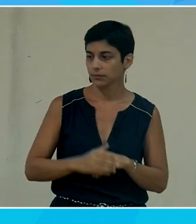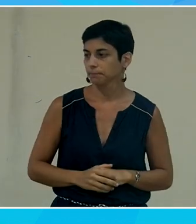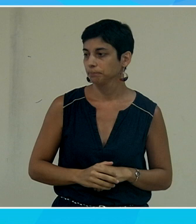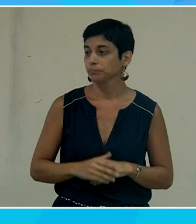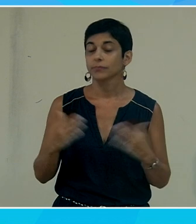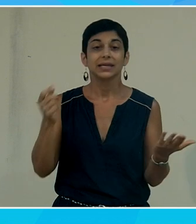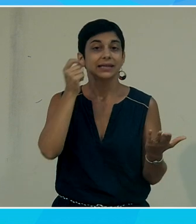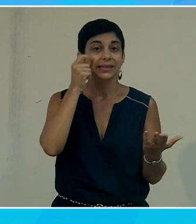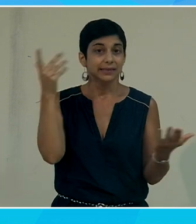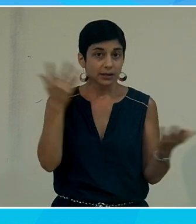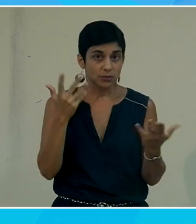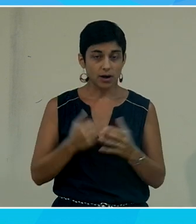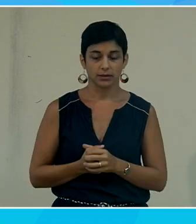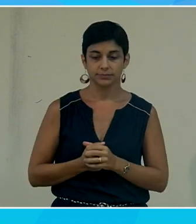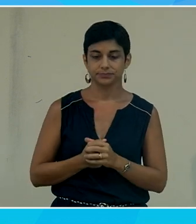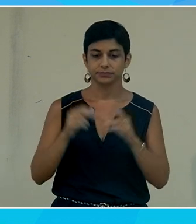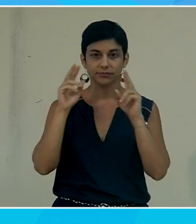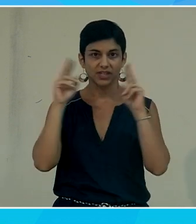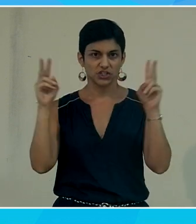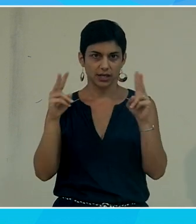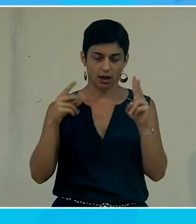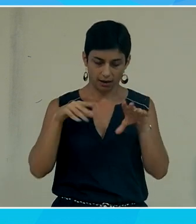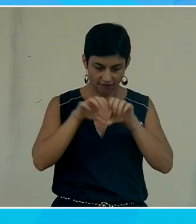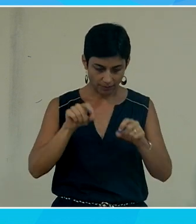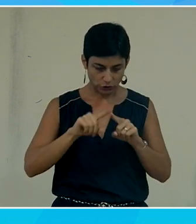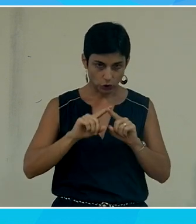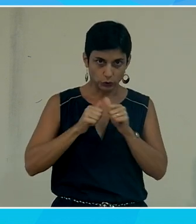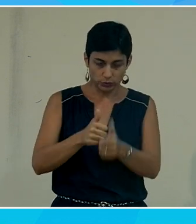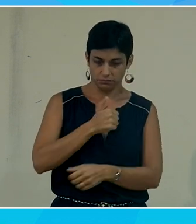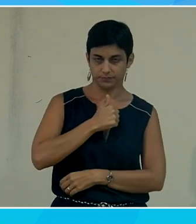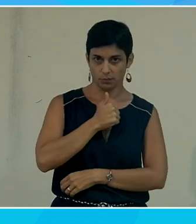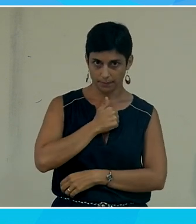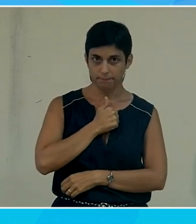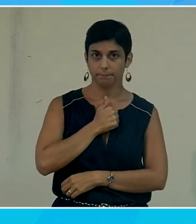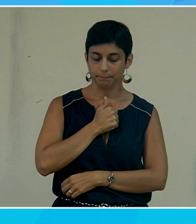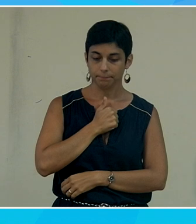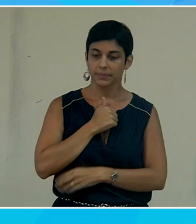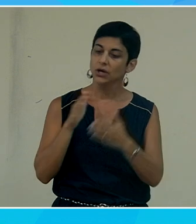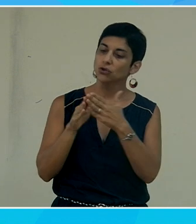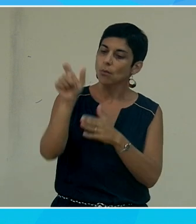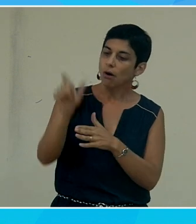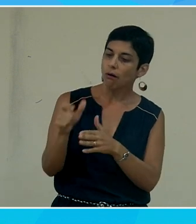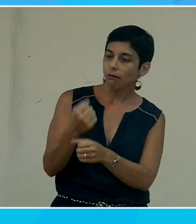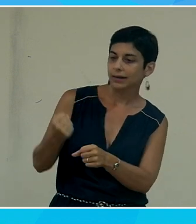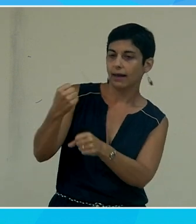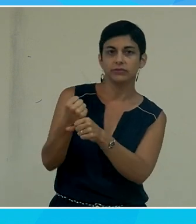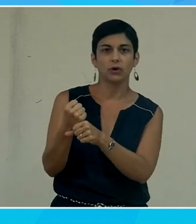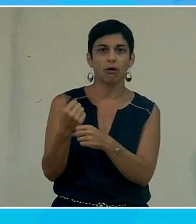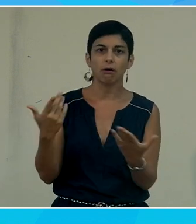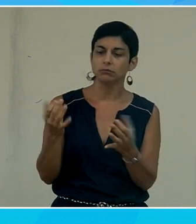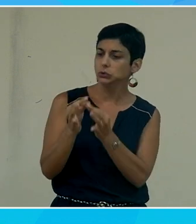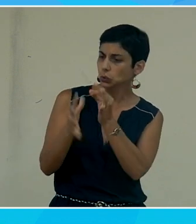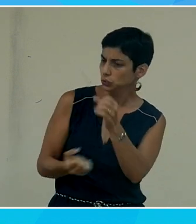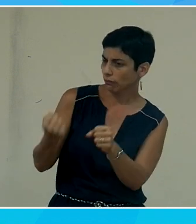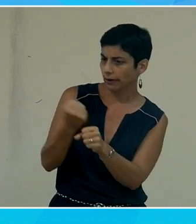c'est on conçoit généralement par rapport à soi-même quelqu'un on va demander à un concepteur de concevoir une solution il